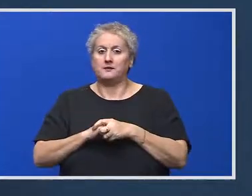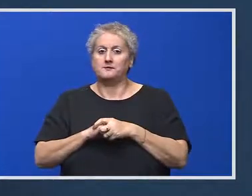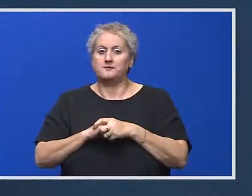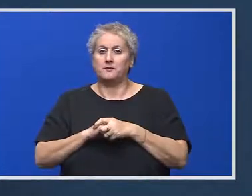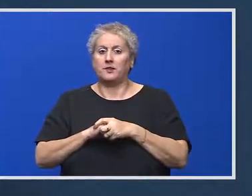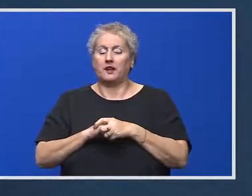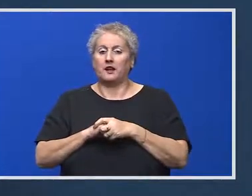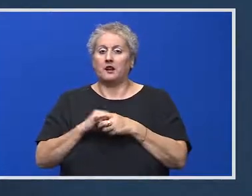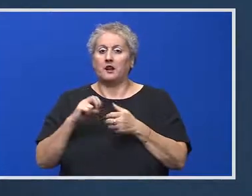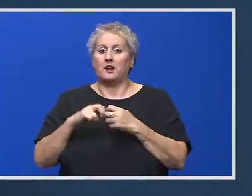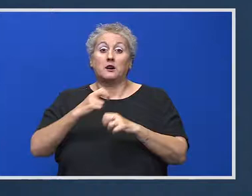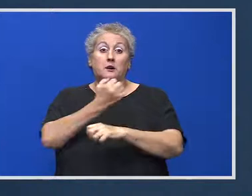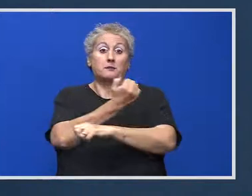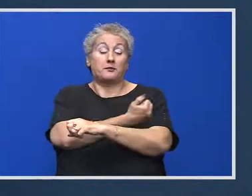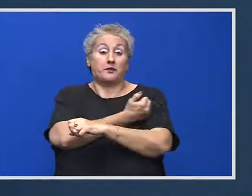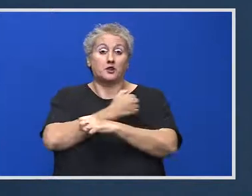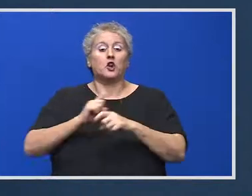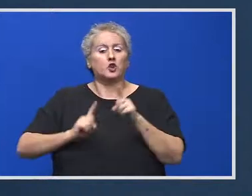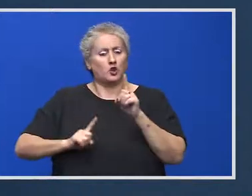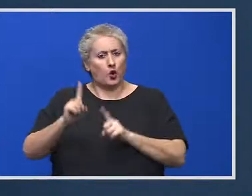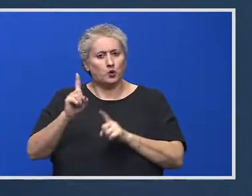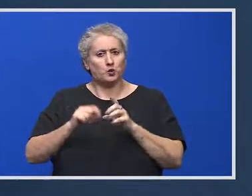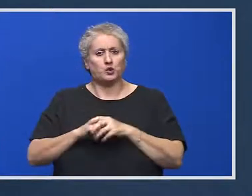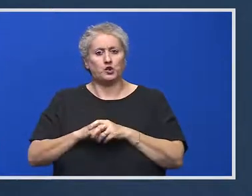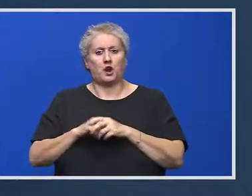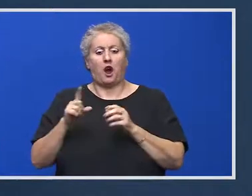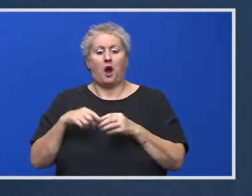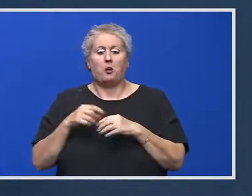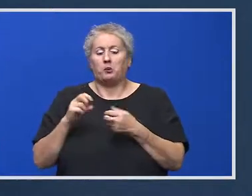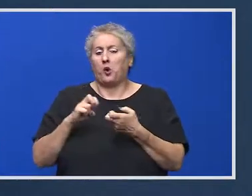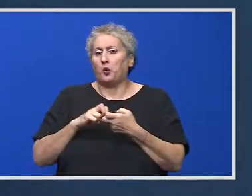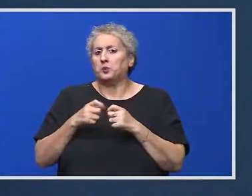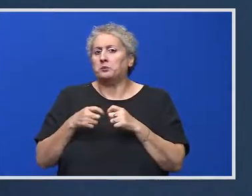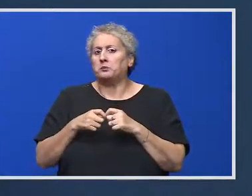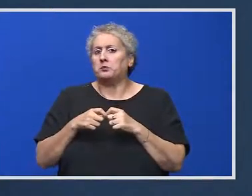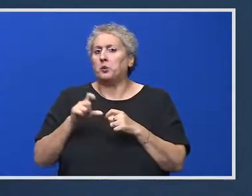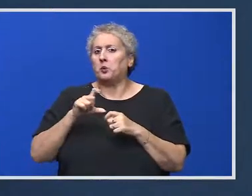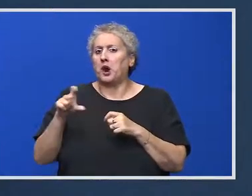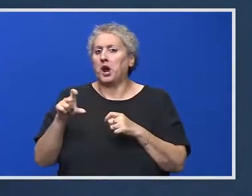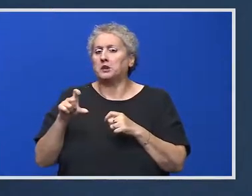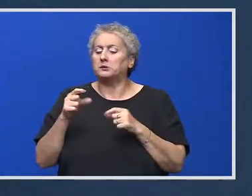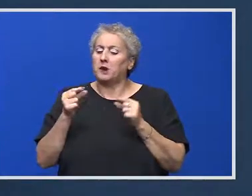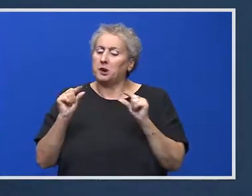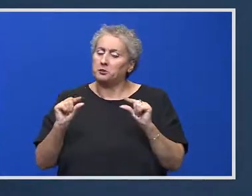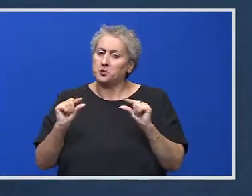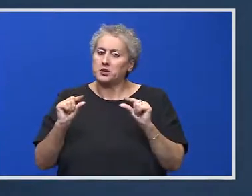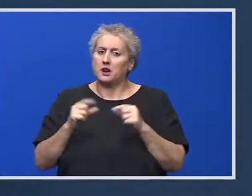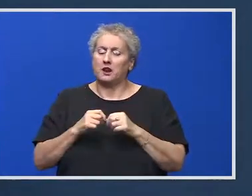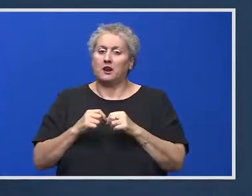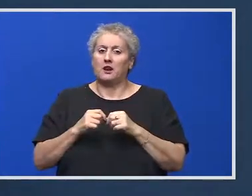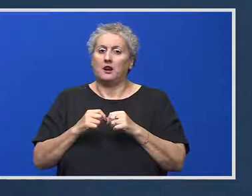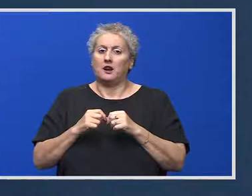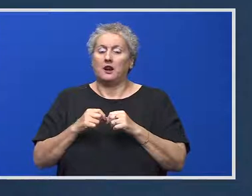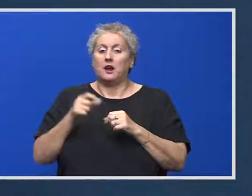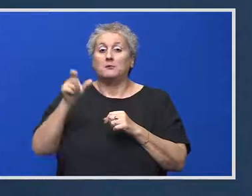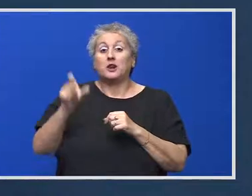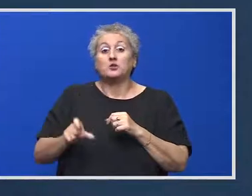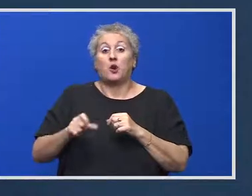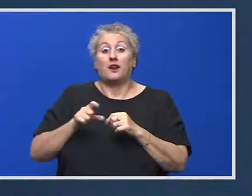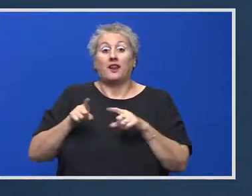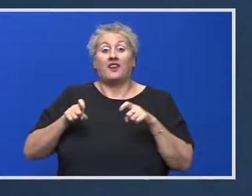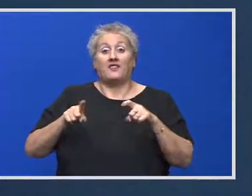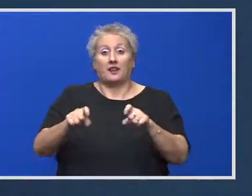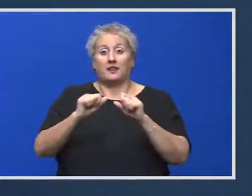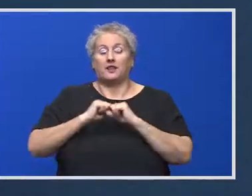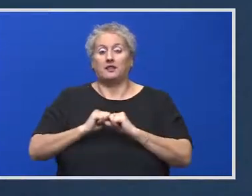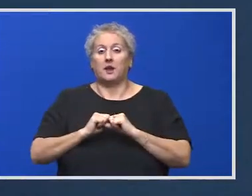mai multe persoane vaccinate și totuși au o situație mai dificilă în ceea ce păiește rata de infectare. Trebuie să nu uităm la